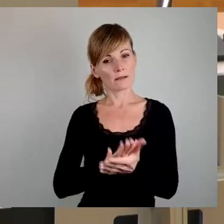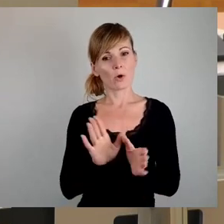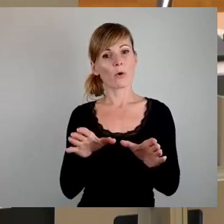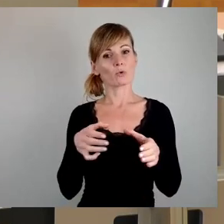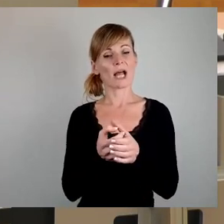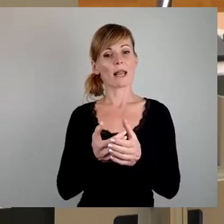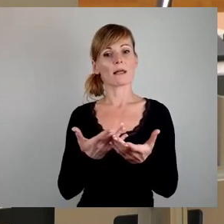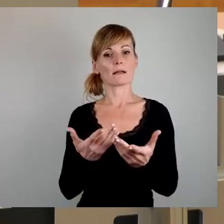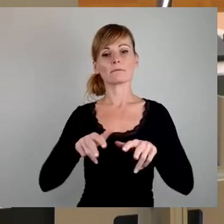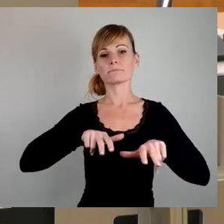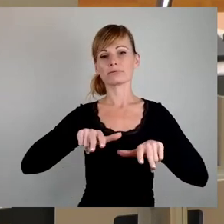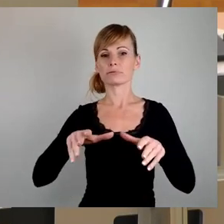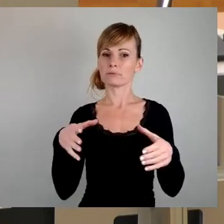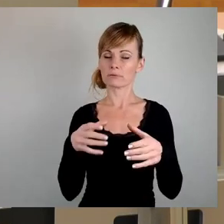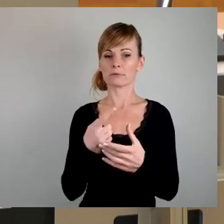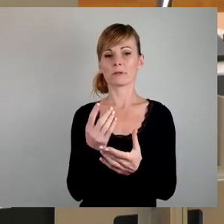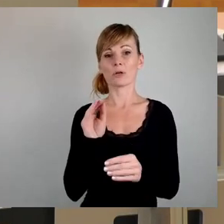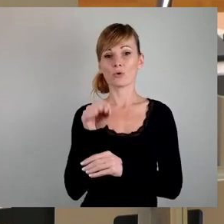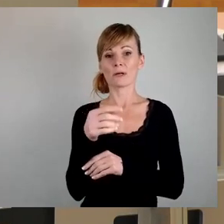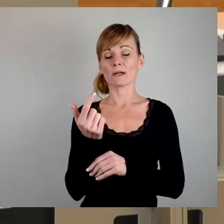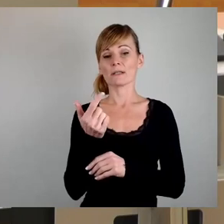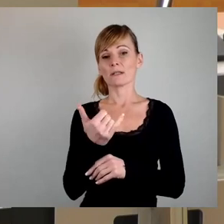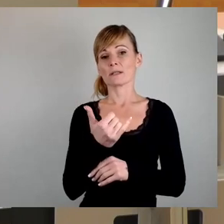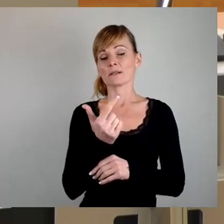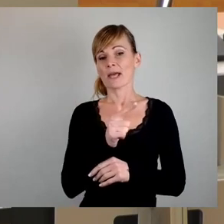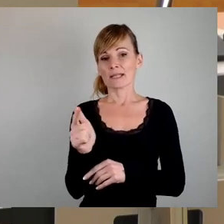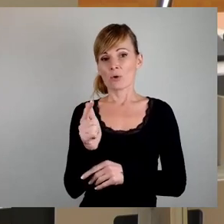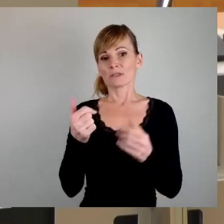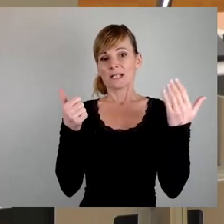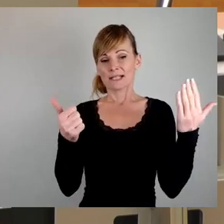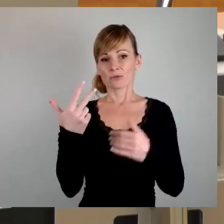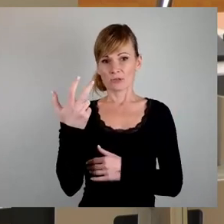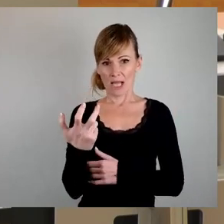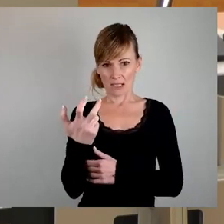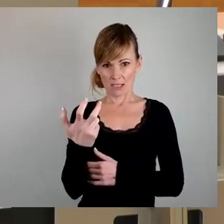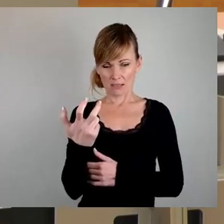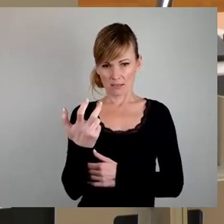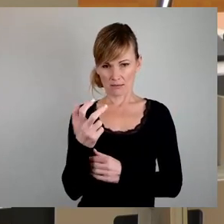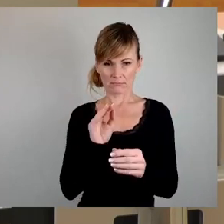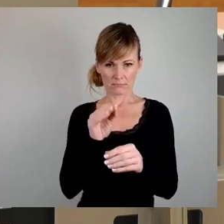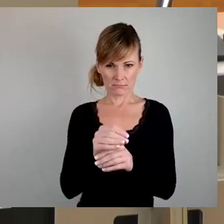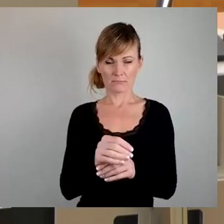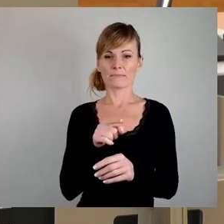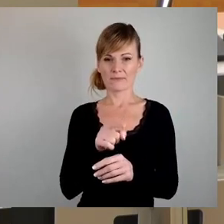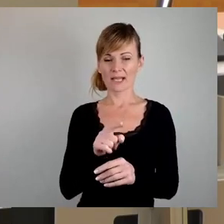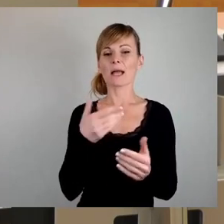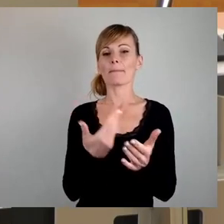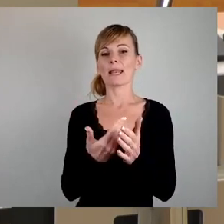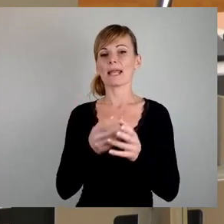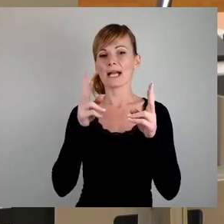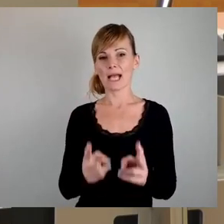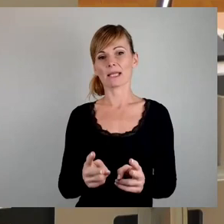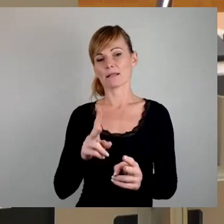über das Jahr 2036 hinaus, wenn spätestens die Belegrechte bei Vonovia auslaufen. Zweitens,